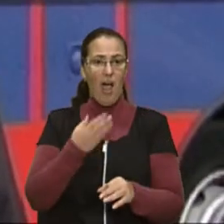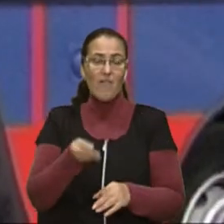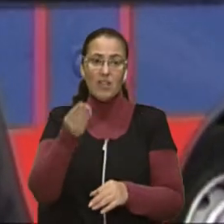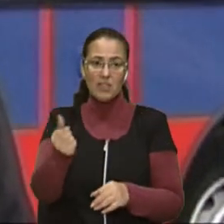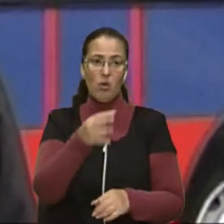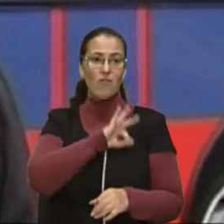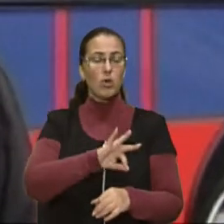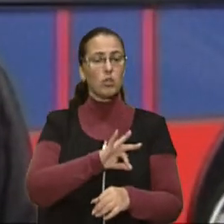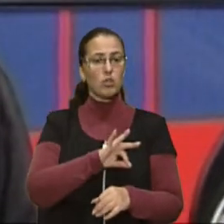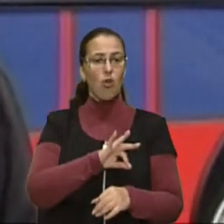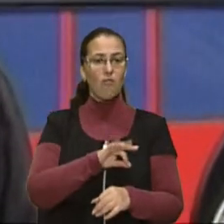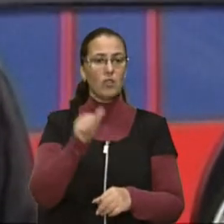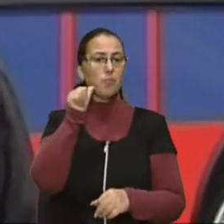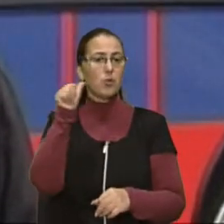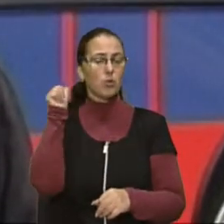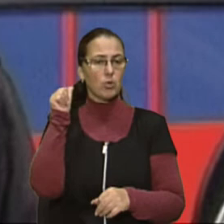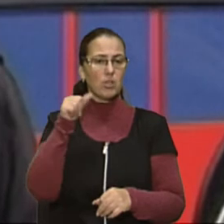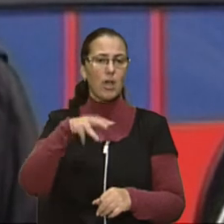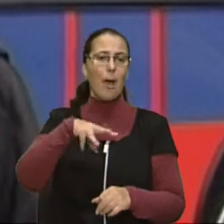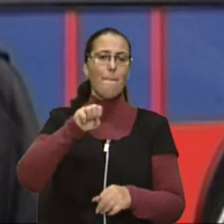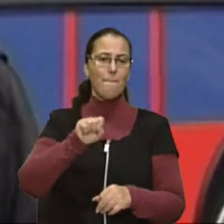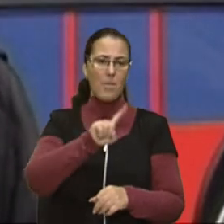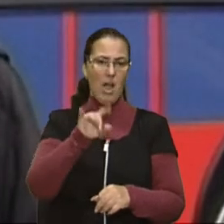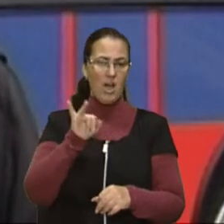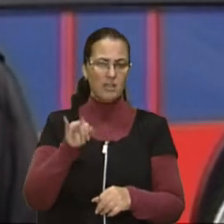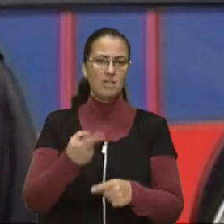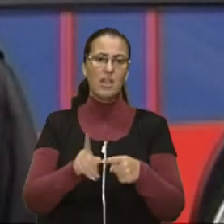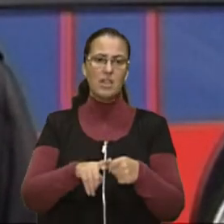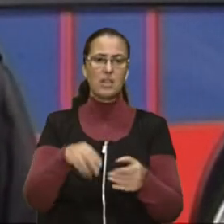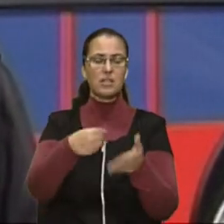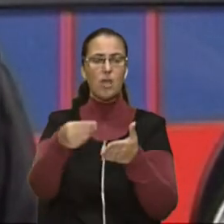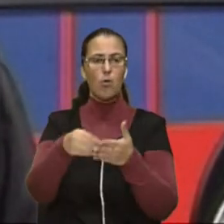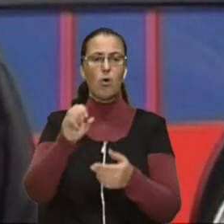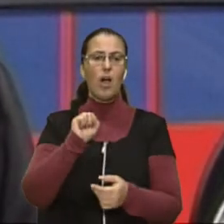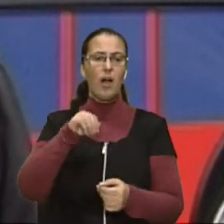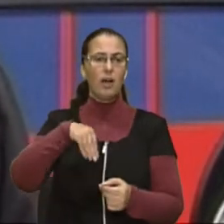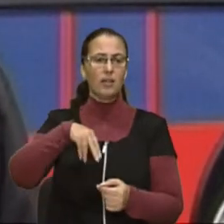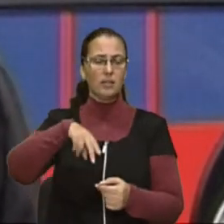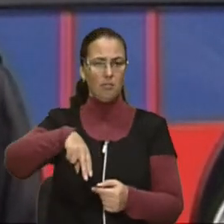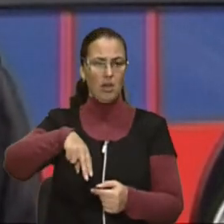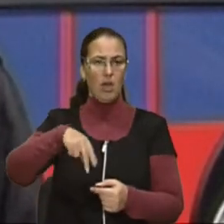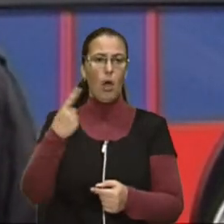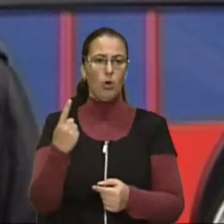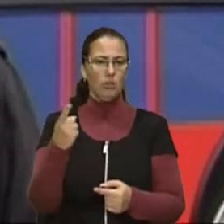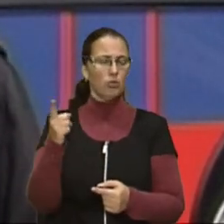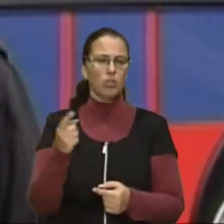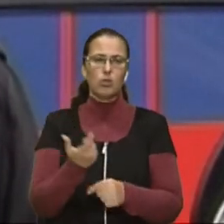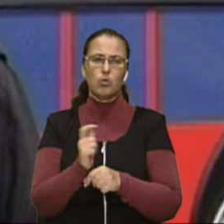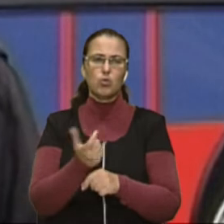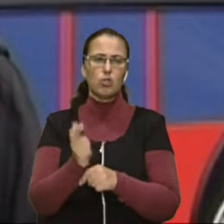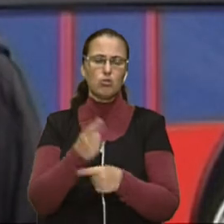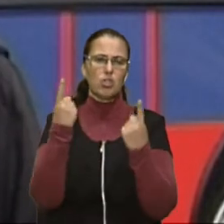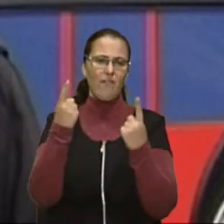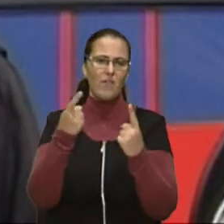використовували, як ви знаєте, минулорічі мани, такі мази, які закуповувало АТП-1, але в них дуже-дуже великий розхід